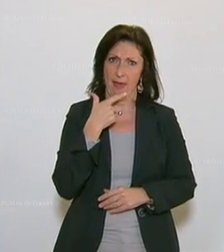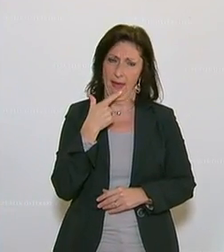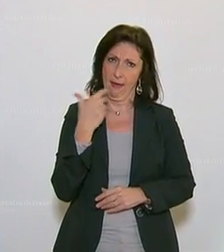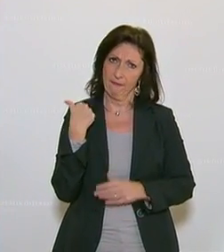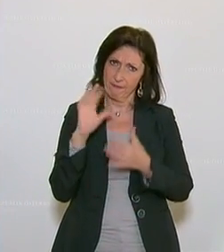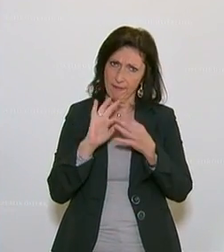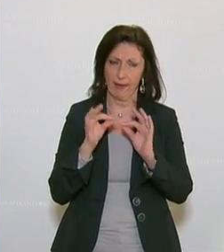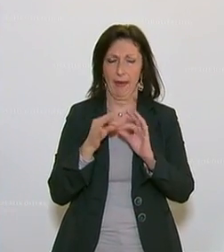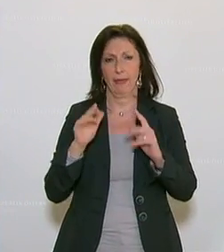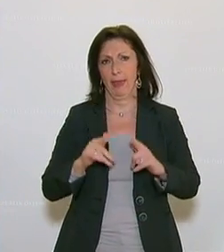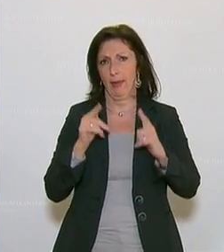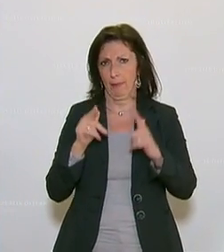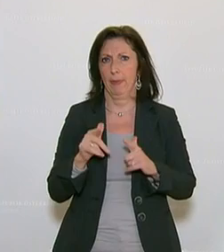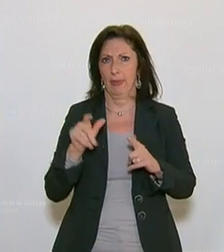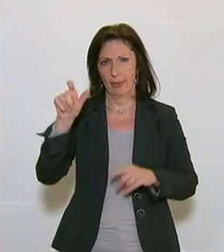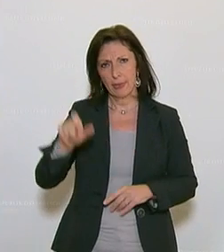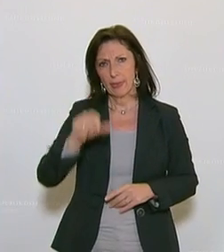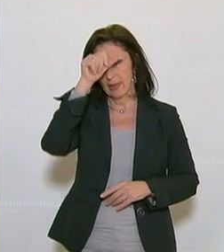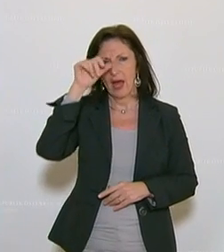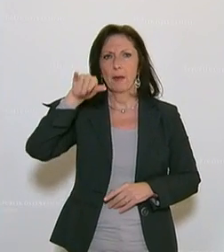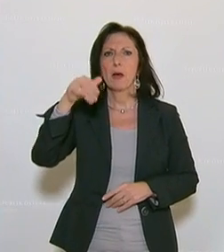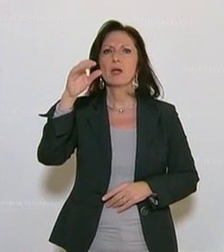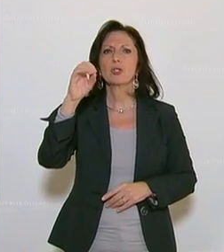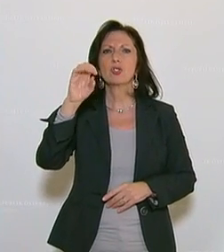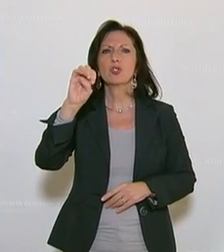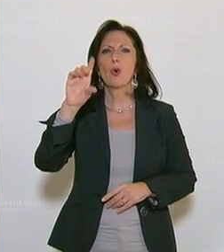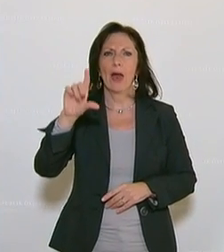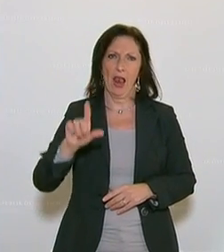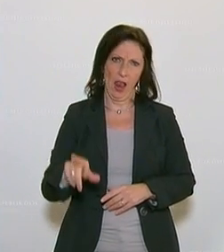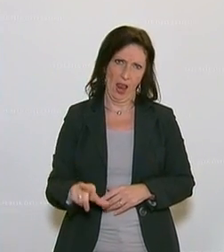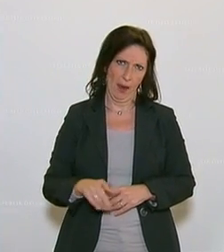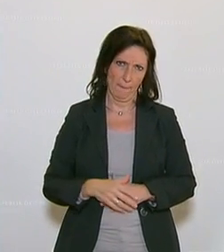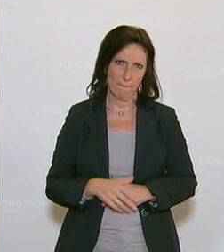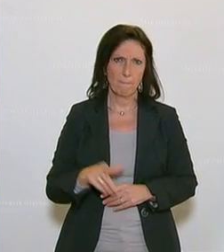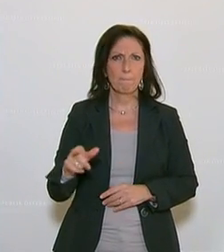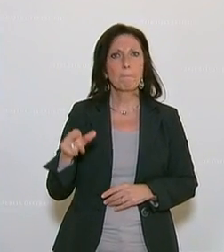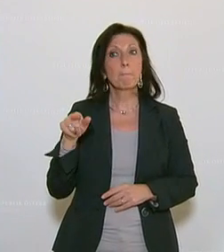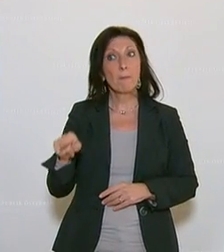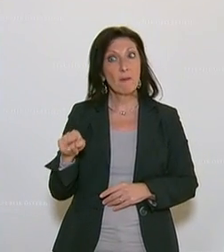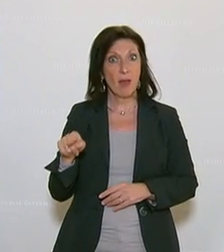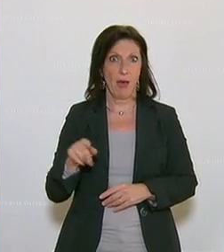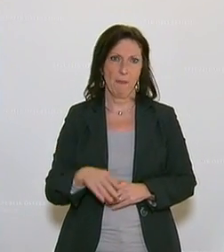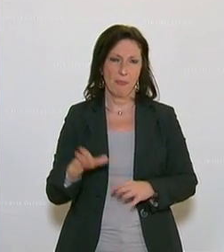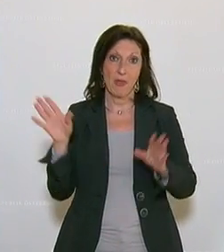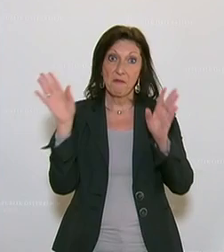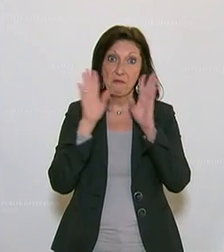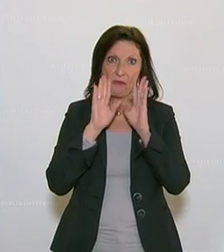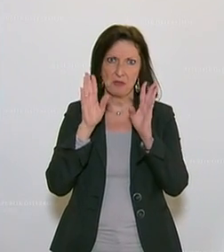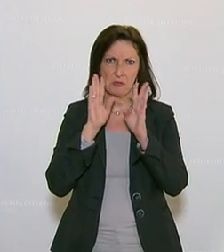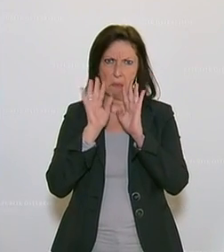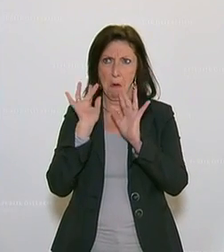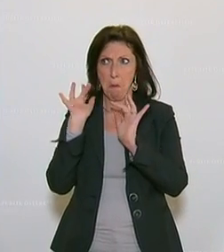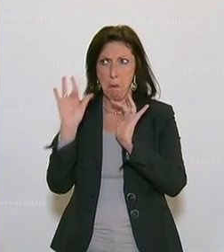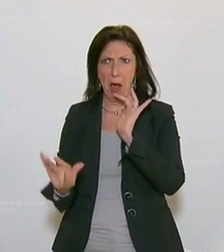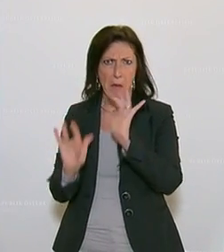Kärnten und er hieß Joel. Und dieser Joel wurde auf Facebook massiv attackiert,